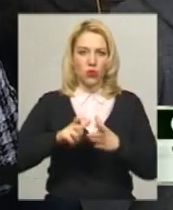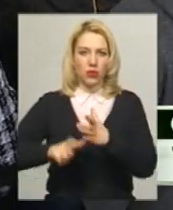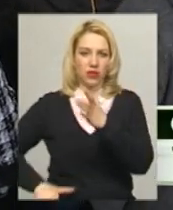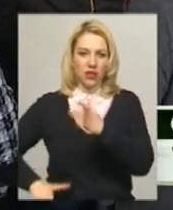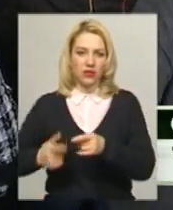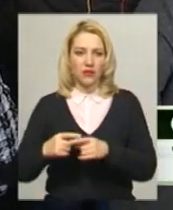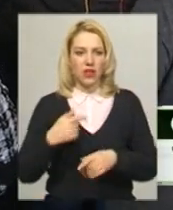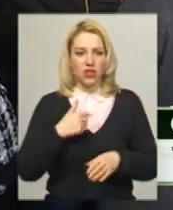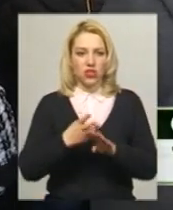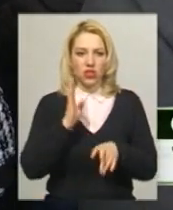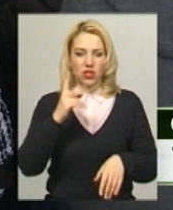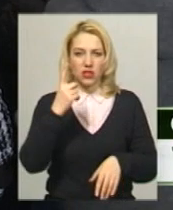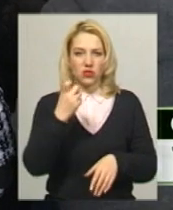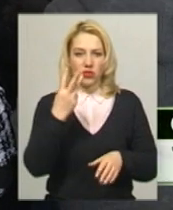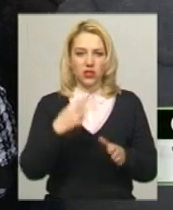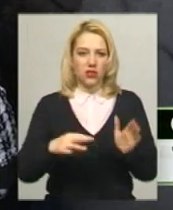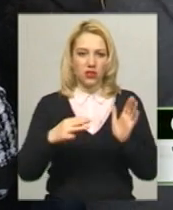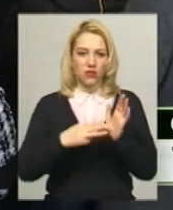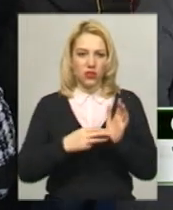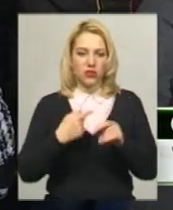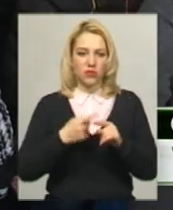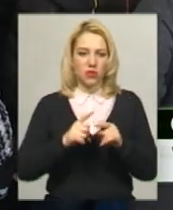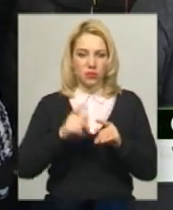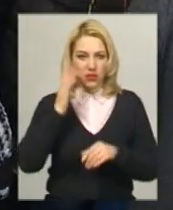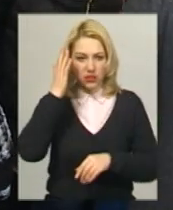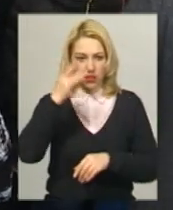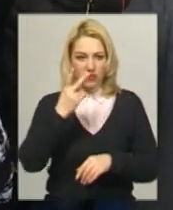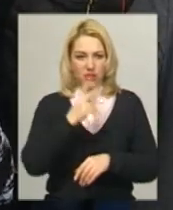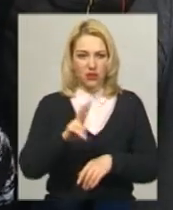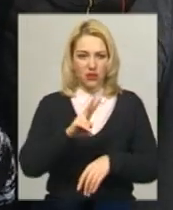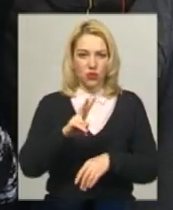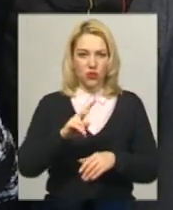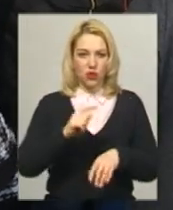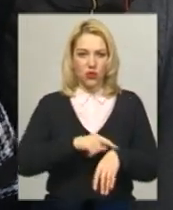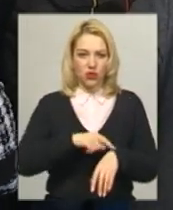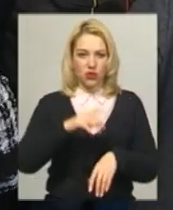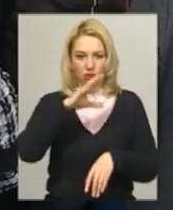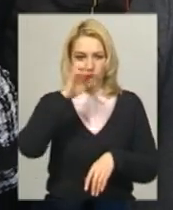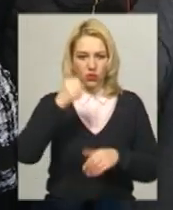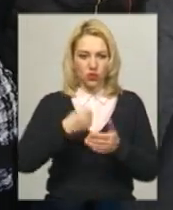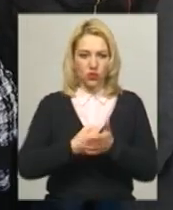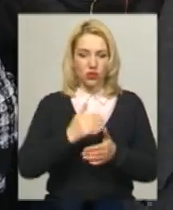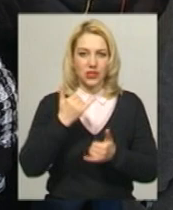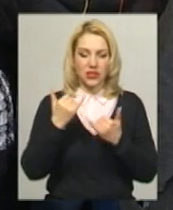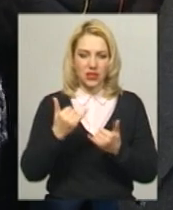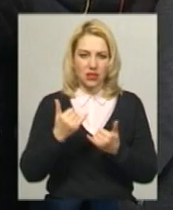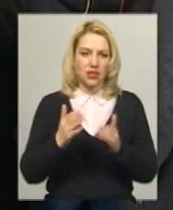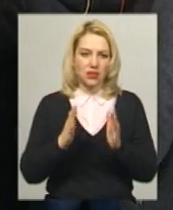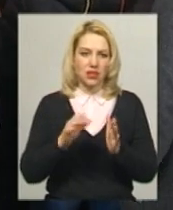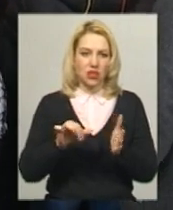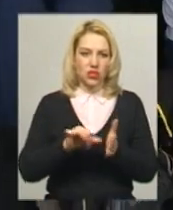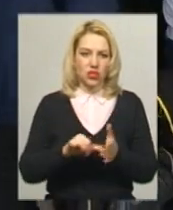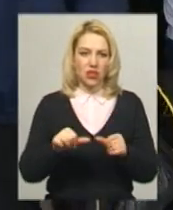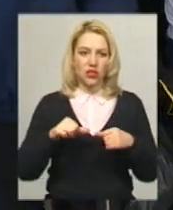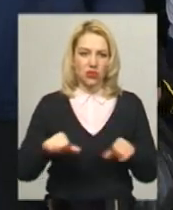138 черга. І ось, представте, з 2-х годин ночі до зараз ми тільки-тільки членами комісії